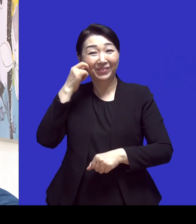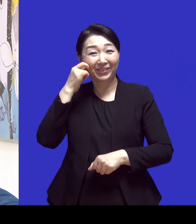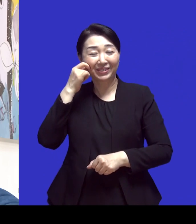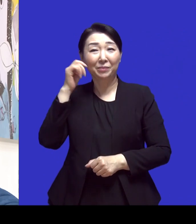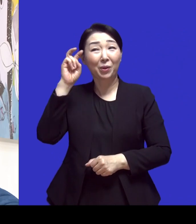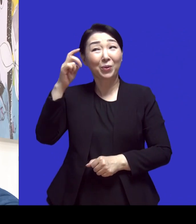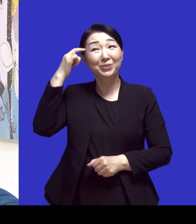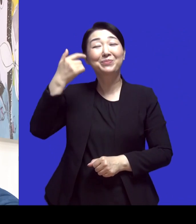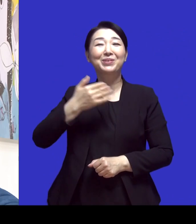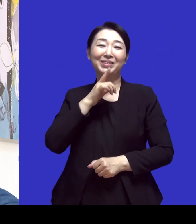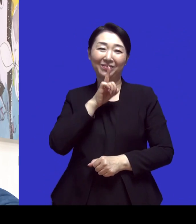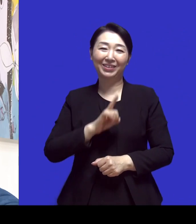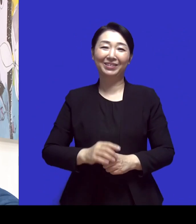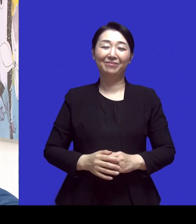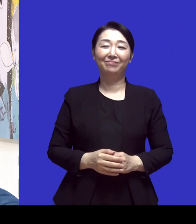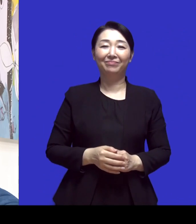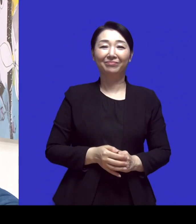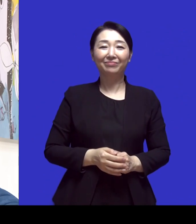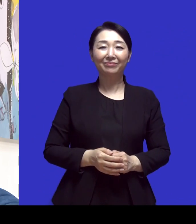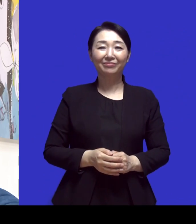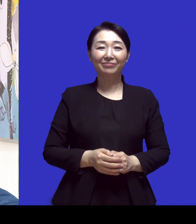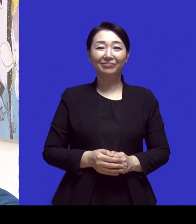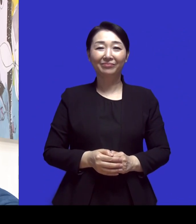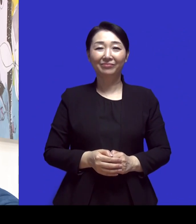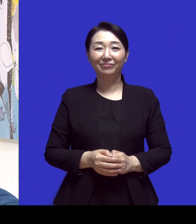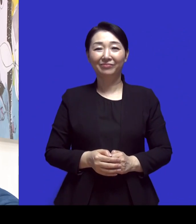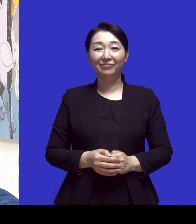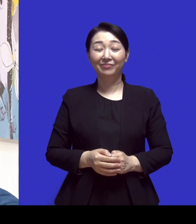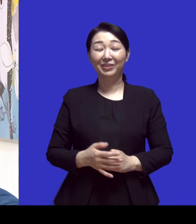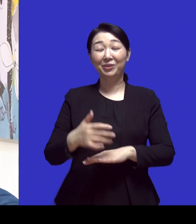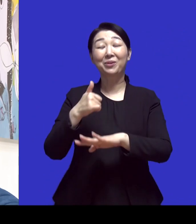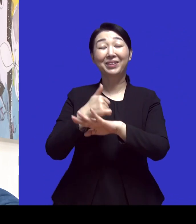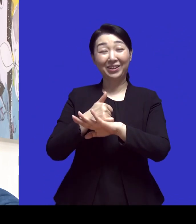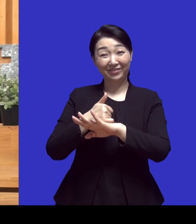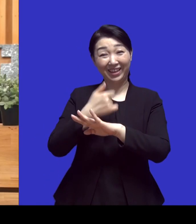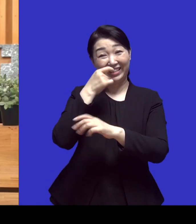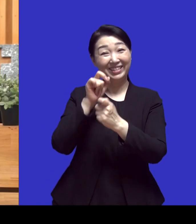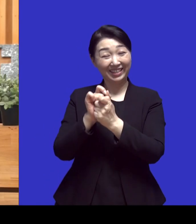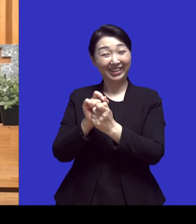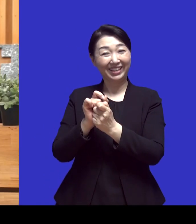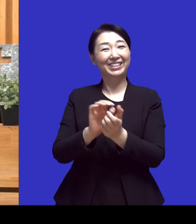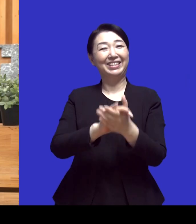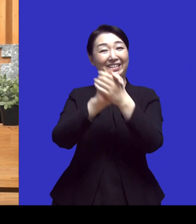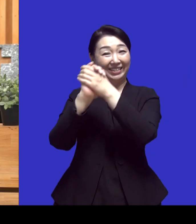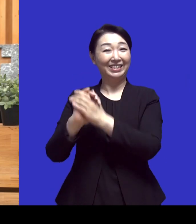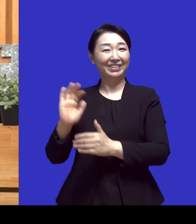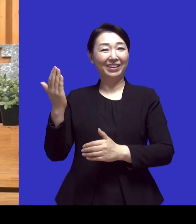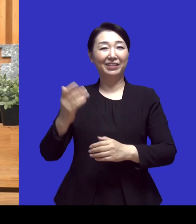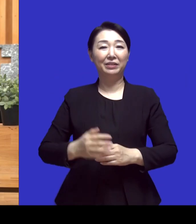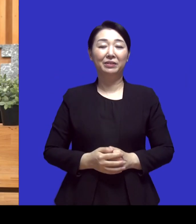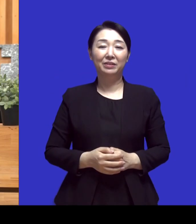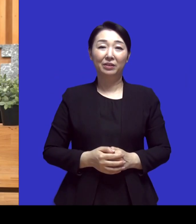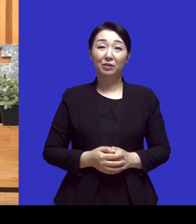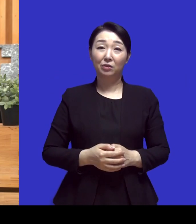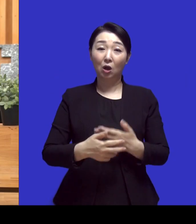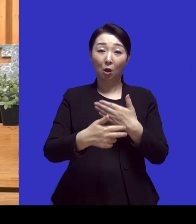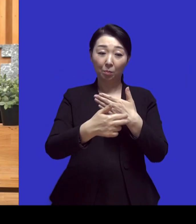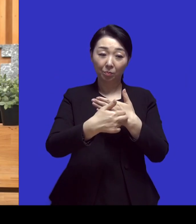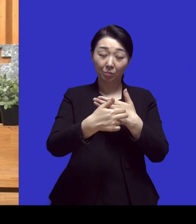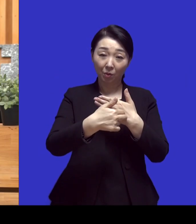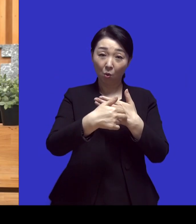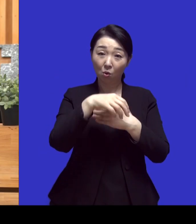혹시나 해서 물어보셨다고 하더라고요 나중에 이제 친하게 됐는데 그래서 어떻게 보면 병원에 굉장히 인재로